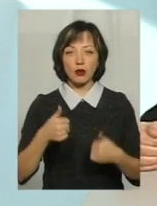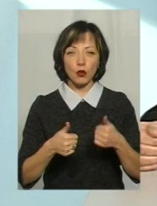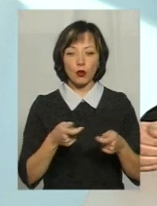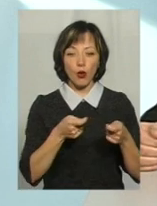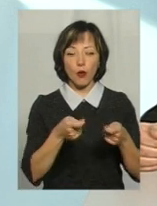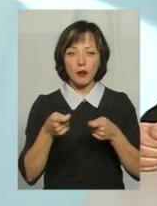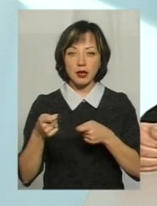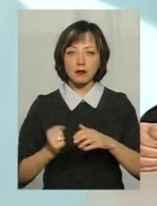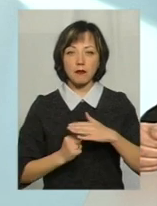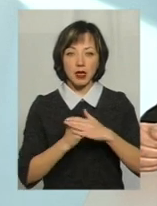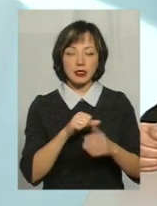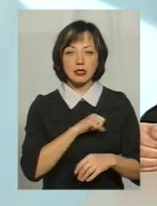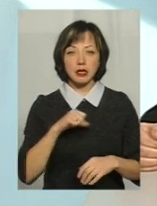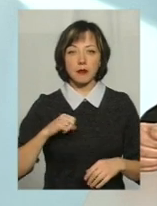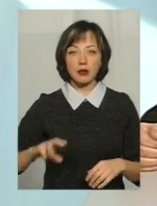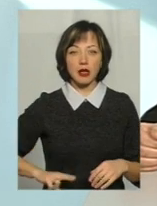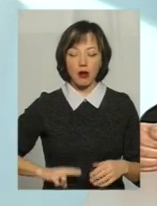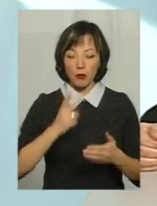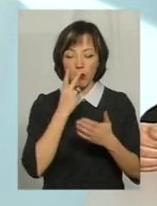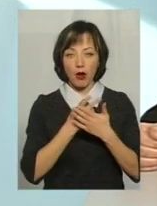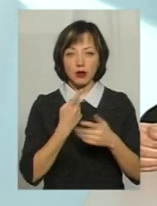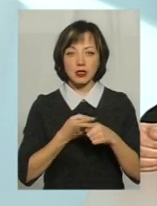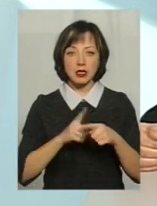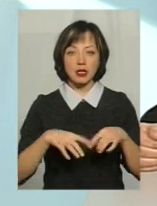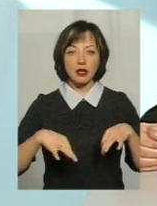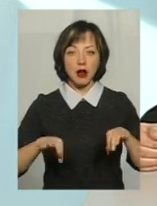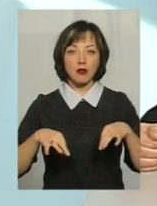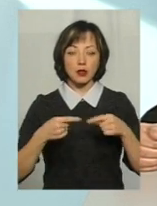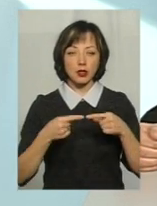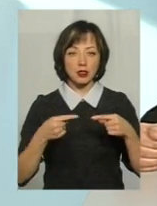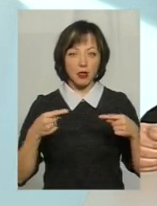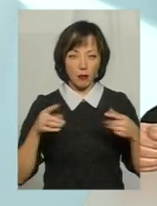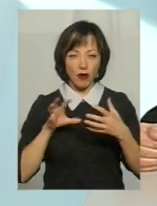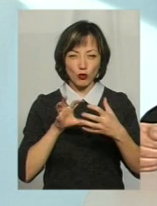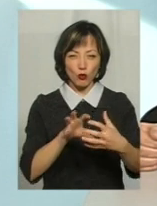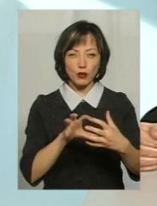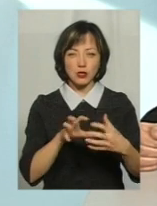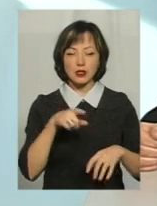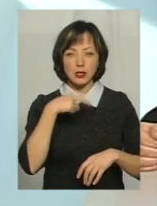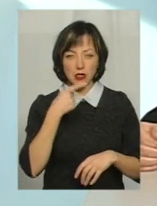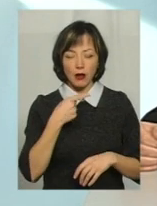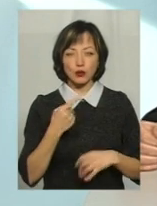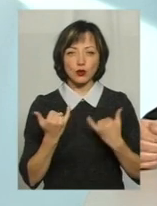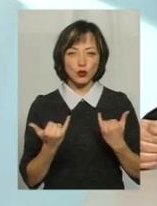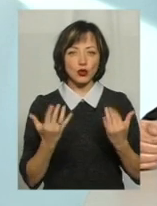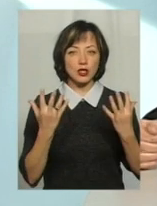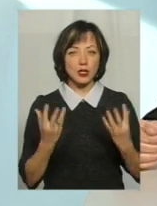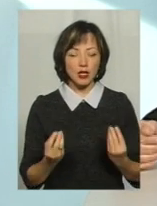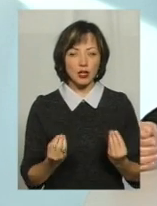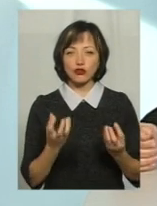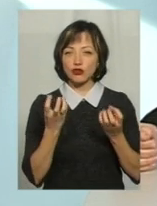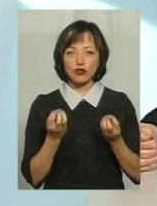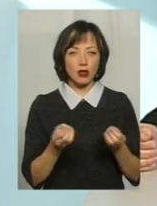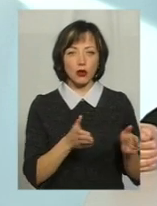баз, то сам директор нам, показуючи ці транспортні засоби, він констатував, що на сьогоднішній день вони ще не